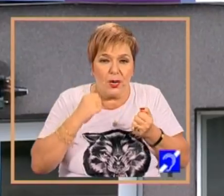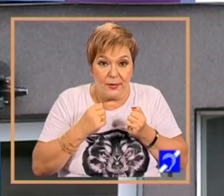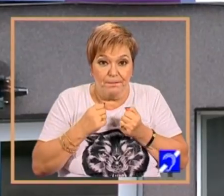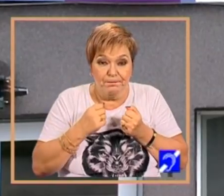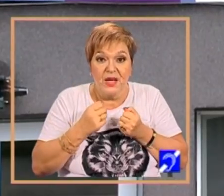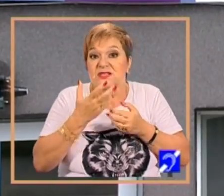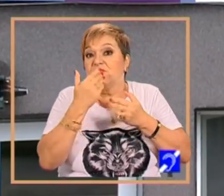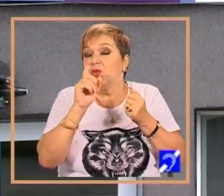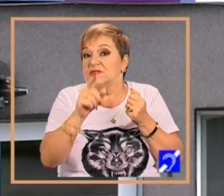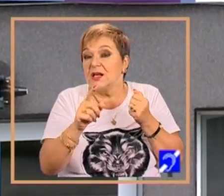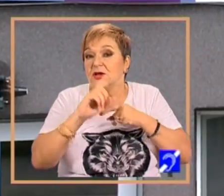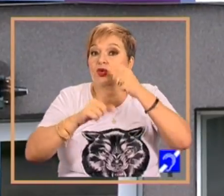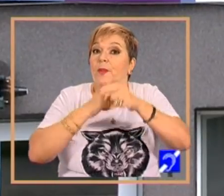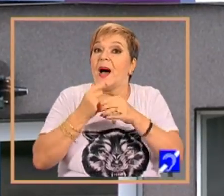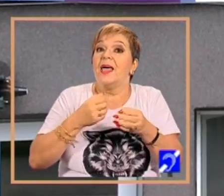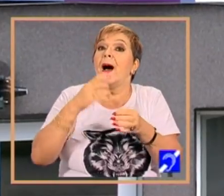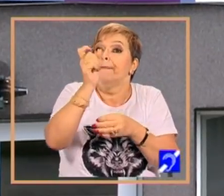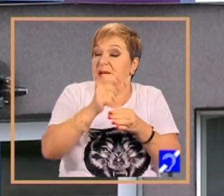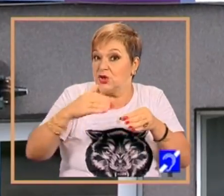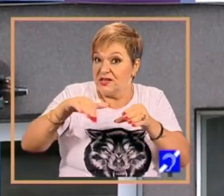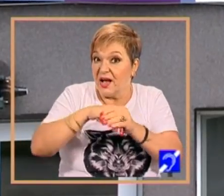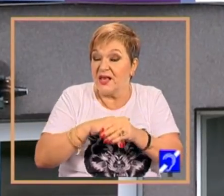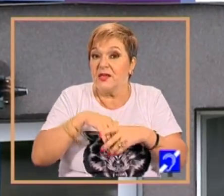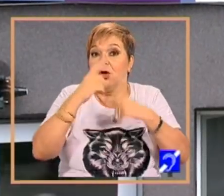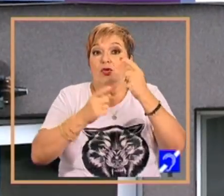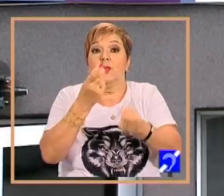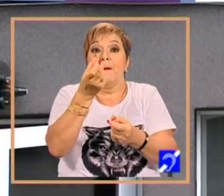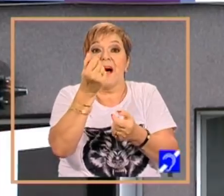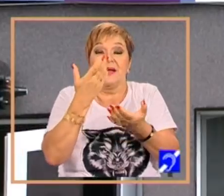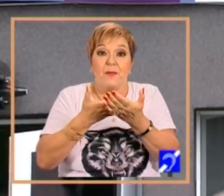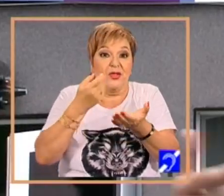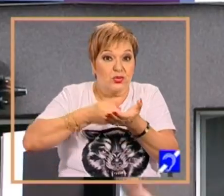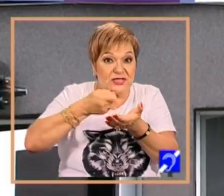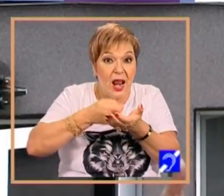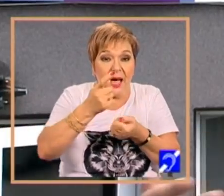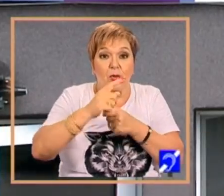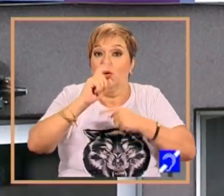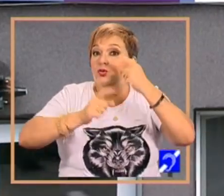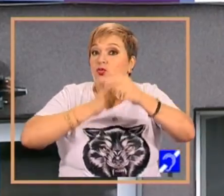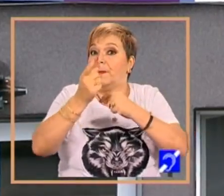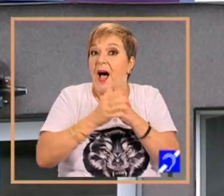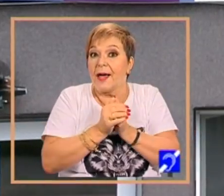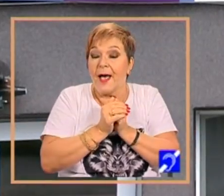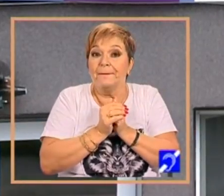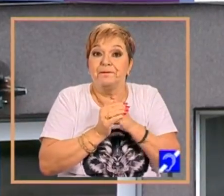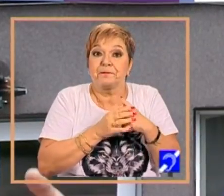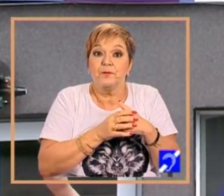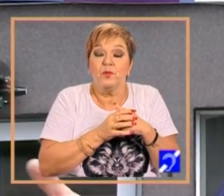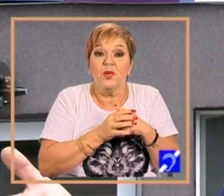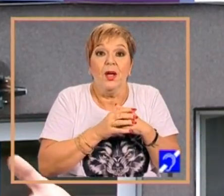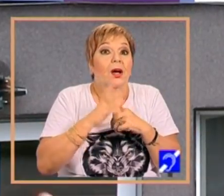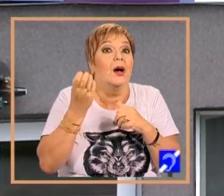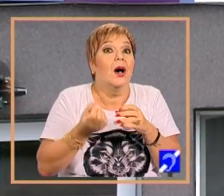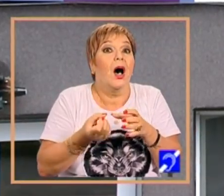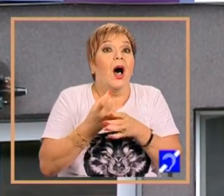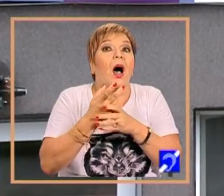spațiu, pe urmă să găsim personalul, pe urmă banii ca să ținem personalul, pe urmă după ce am cursat, au fost buni, ne-au vânat